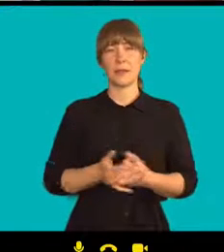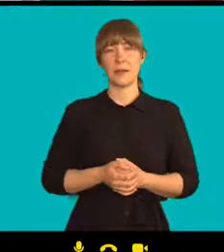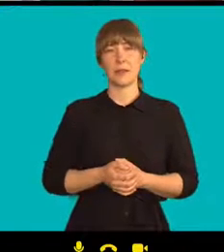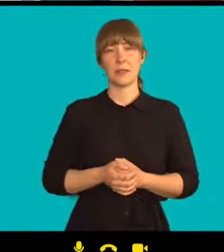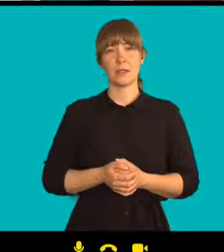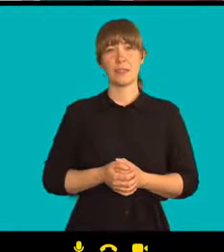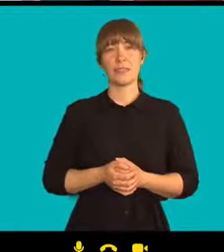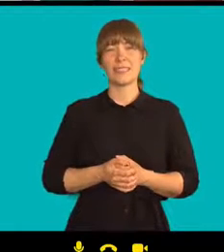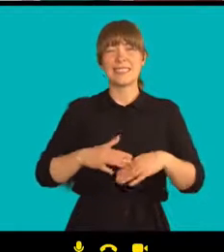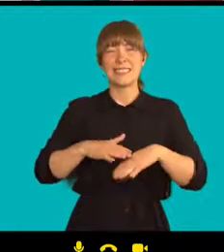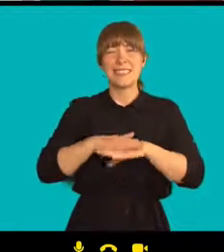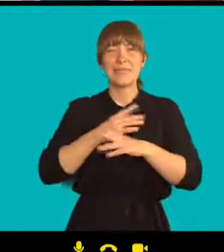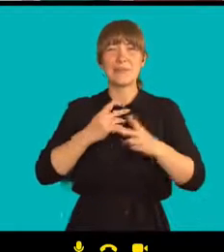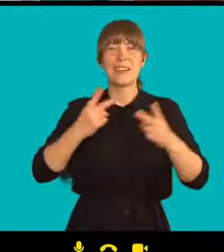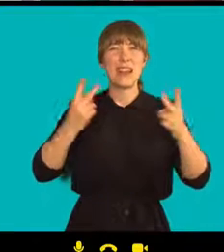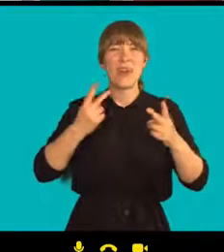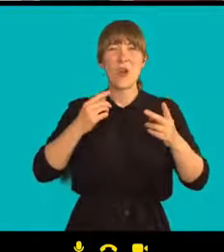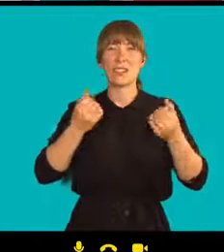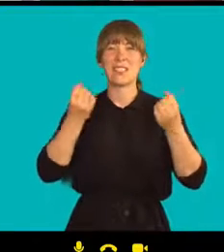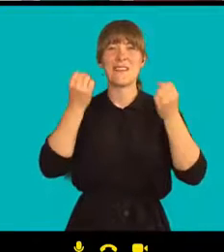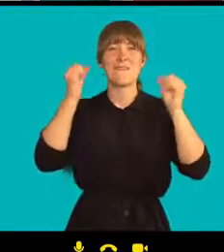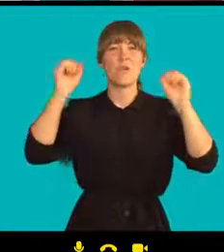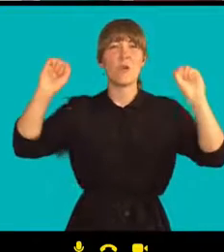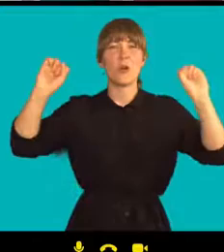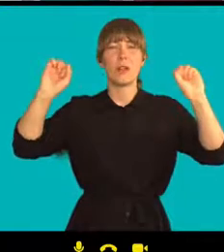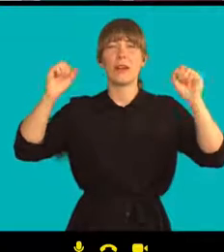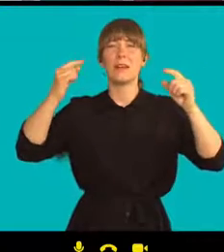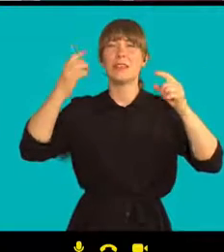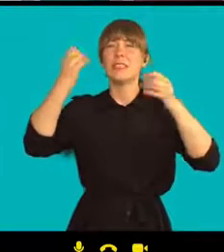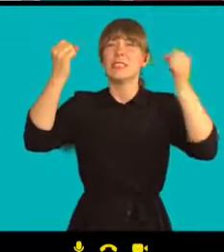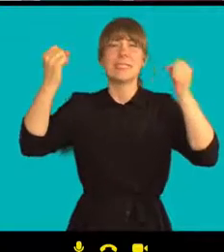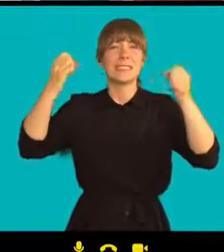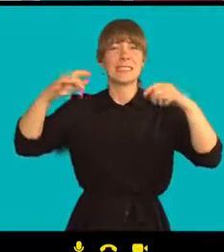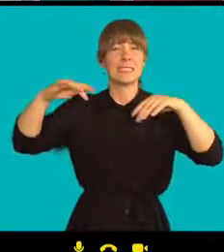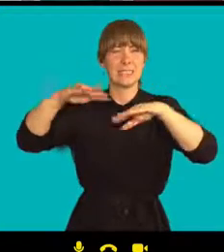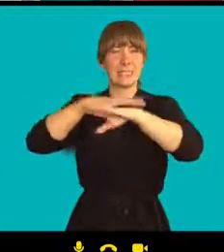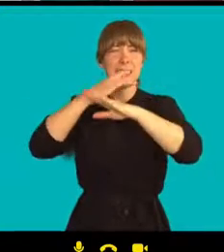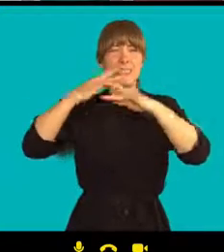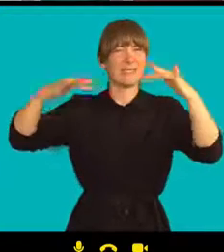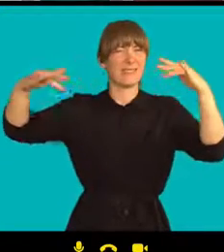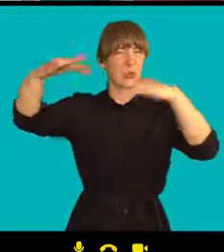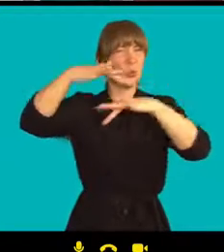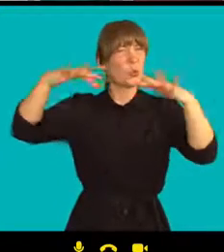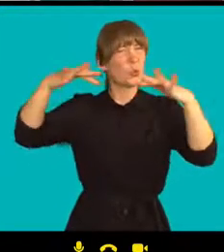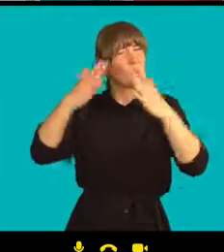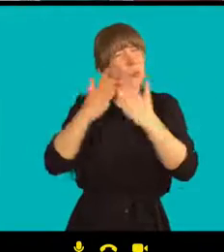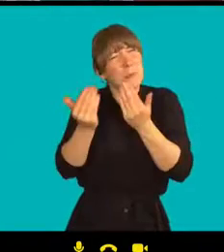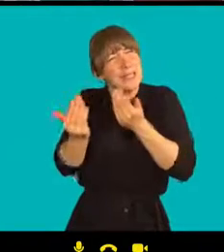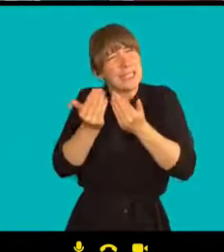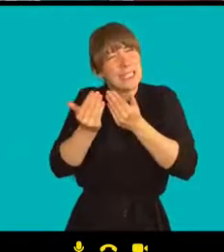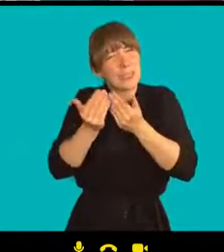je ve vzduchu cítět svoboda, i když někteří z nás